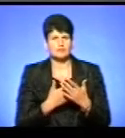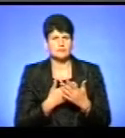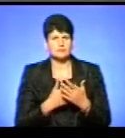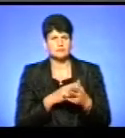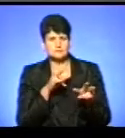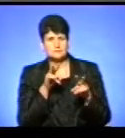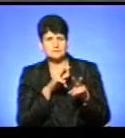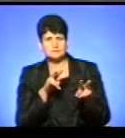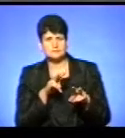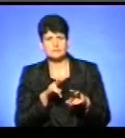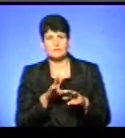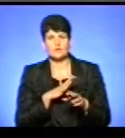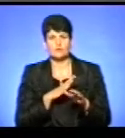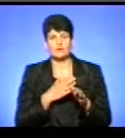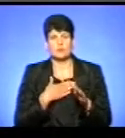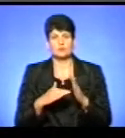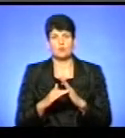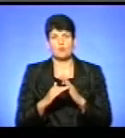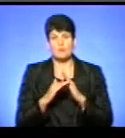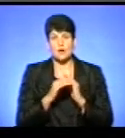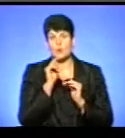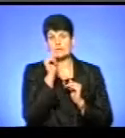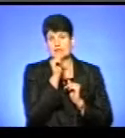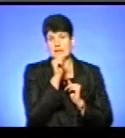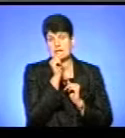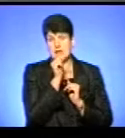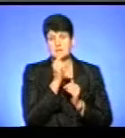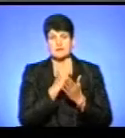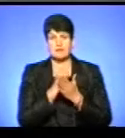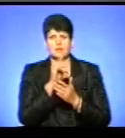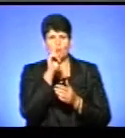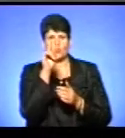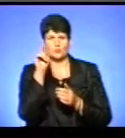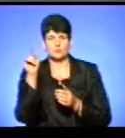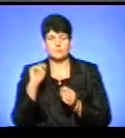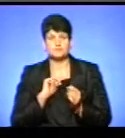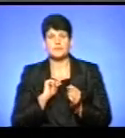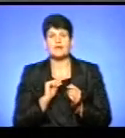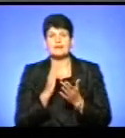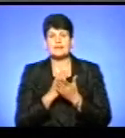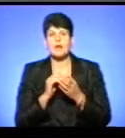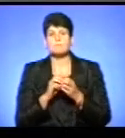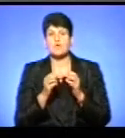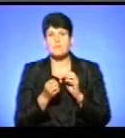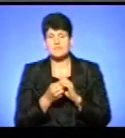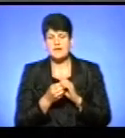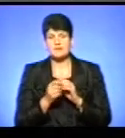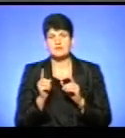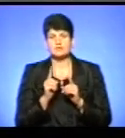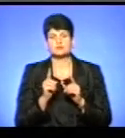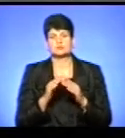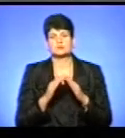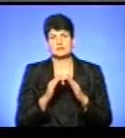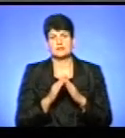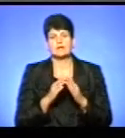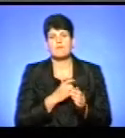процесами, інколи нам допомагають сказати, що ось там розвічно те, те, те. Є проблема, єдина, що з будівлями приватної